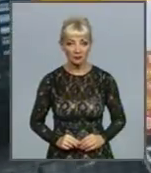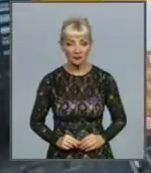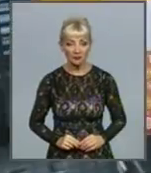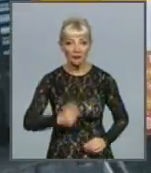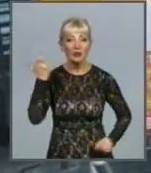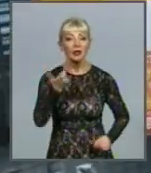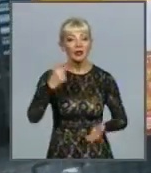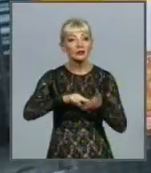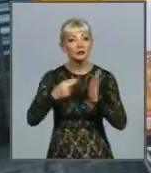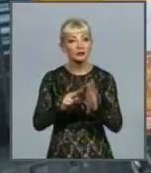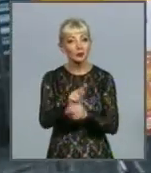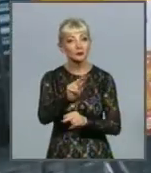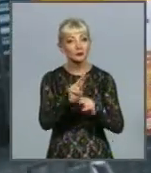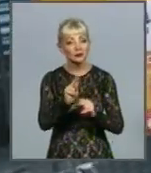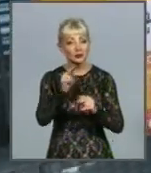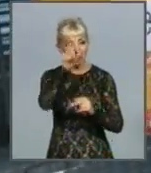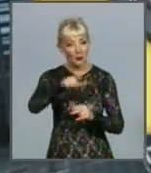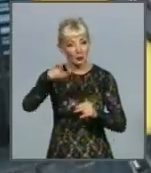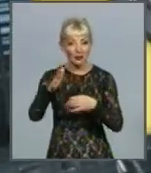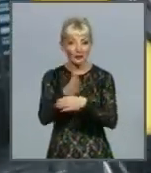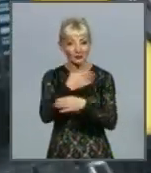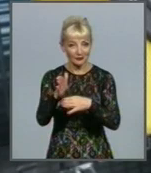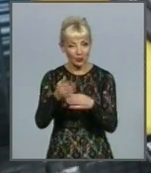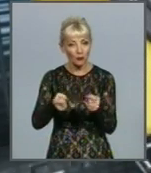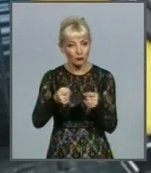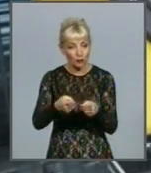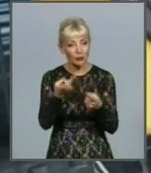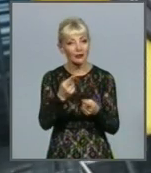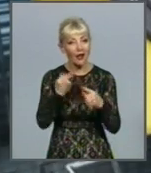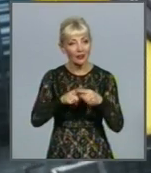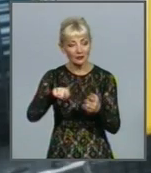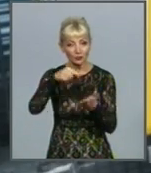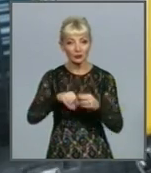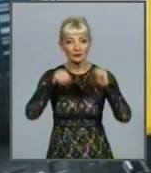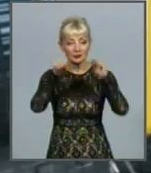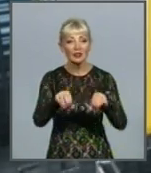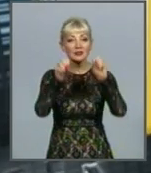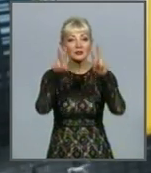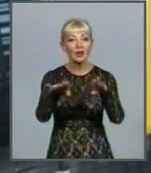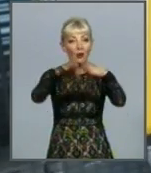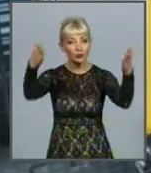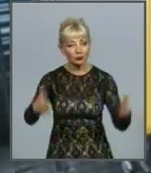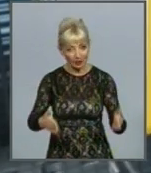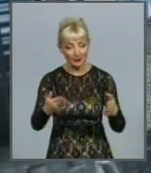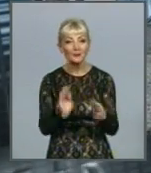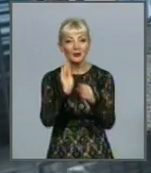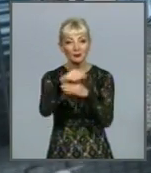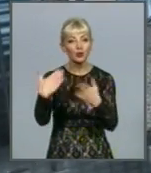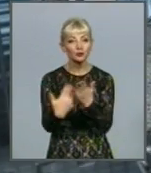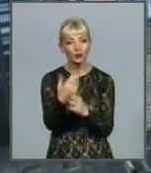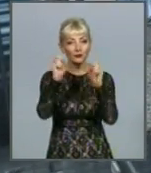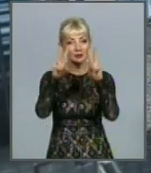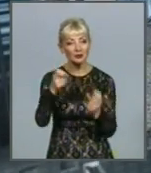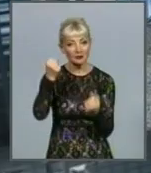Харків планує навчити людей сортувати тверді побутові відходи. Для цього у місті встановлюють спеціальні контейнери, оновлюють парк спецмашин